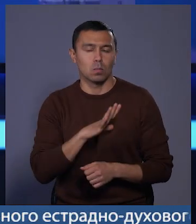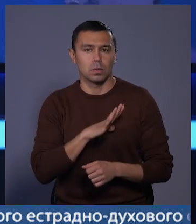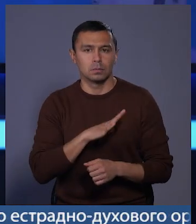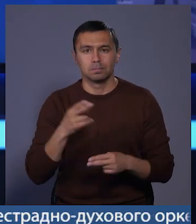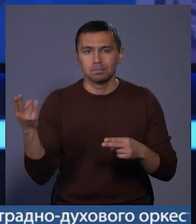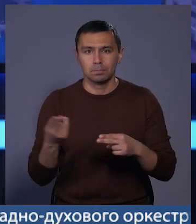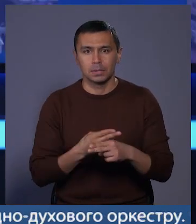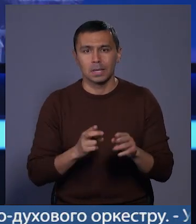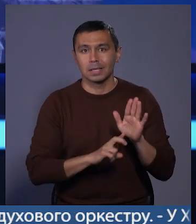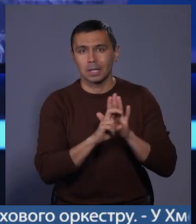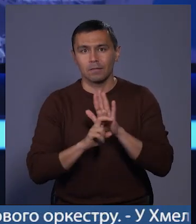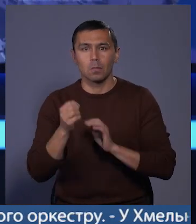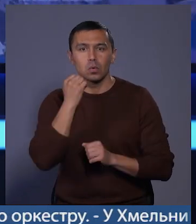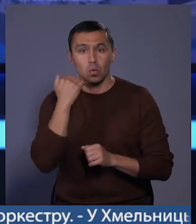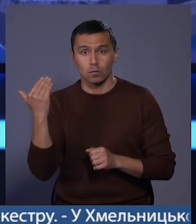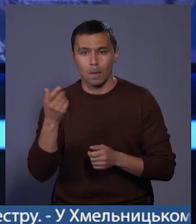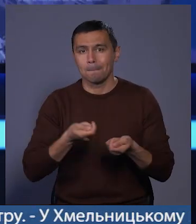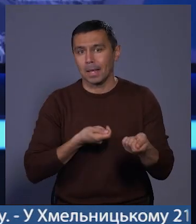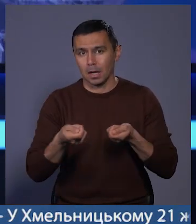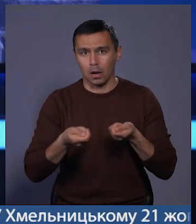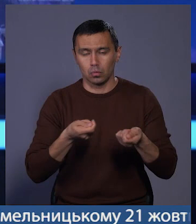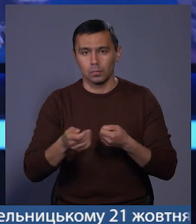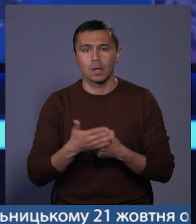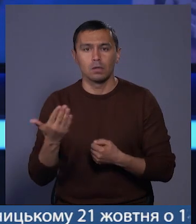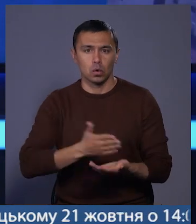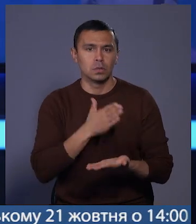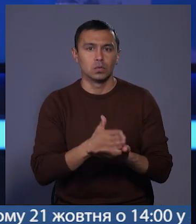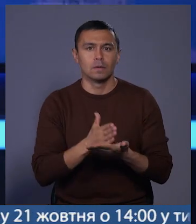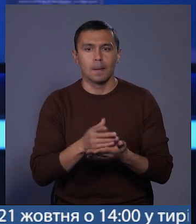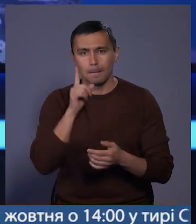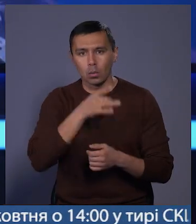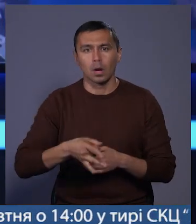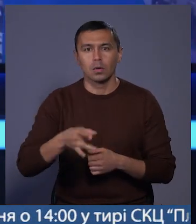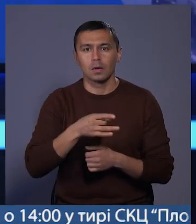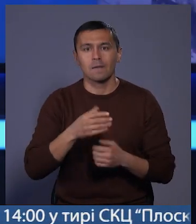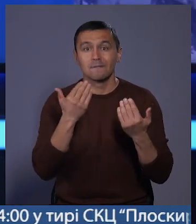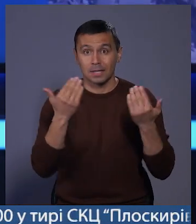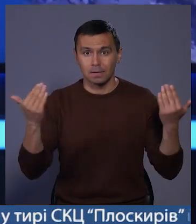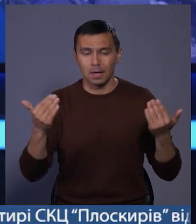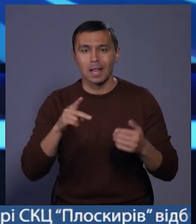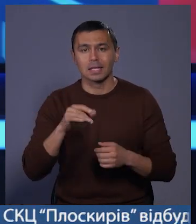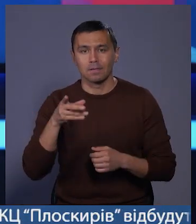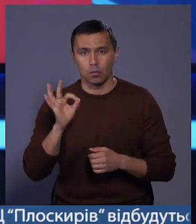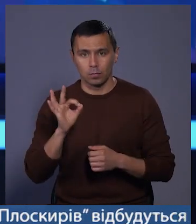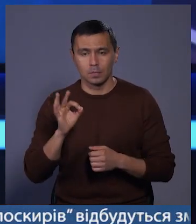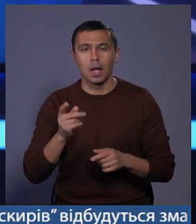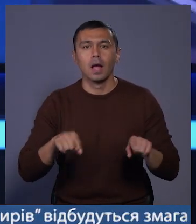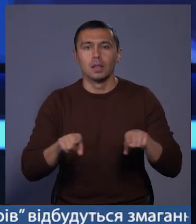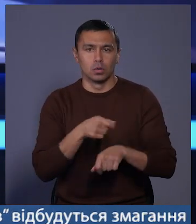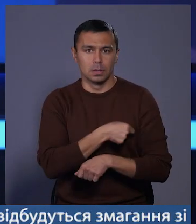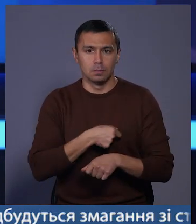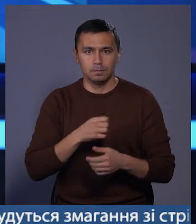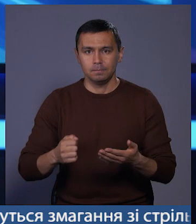позбавлені церкви Московського патріархату. Вони розташовані в мікрорайонах «Виставка» та «Лезневе». Також